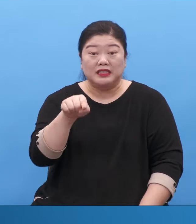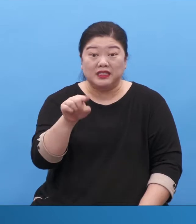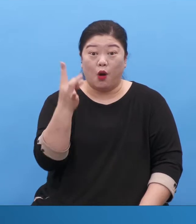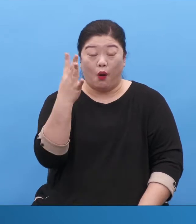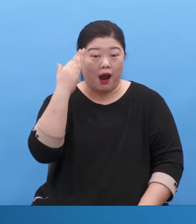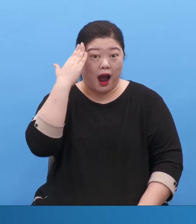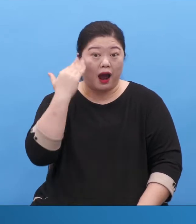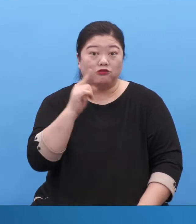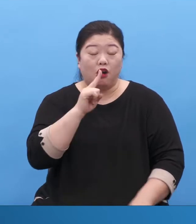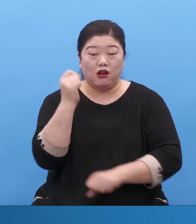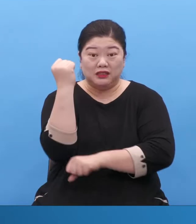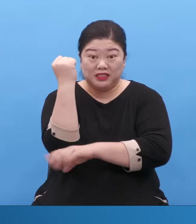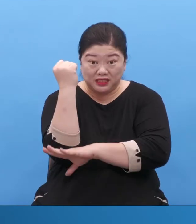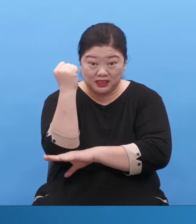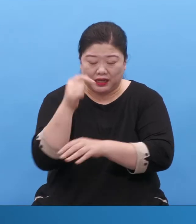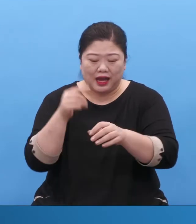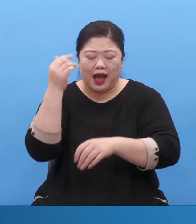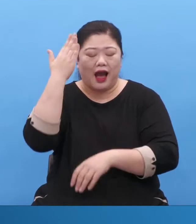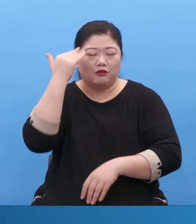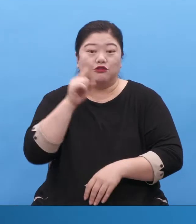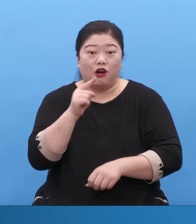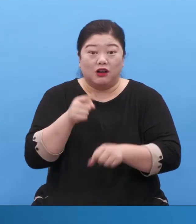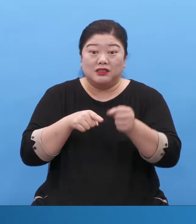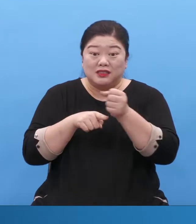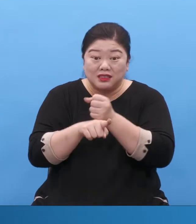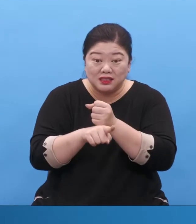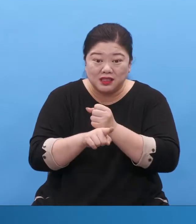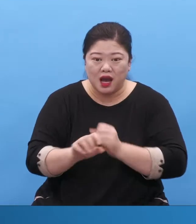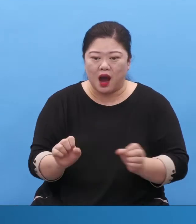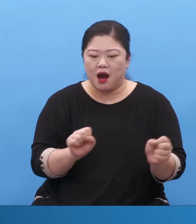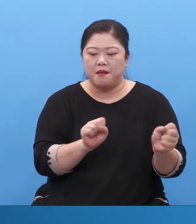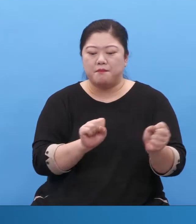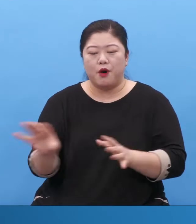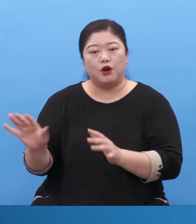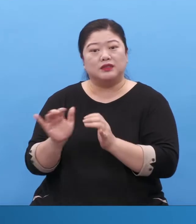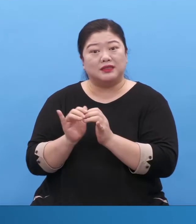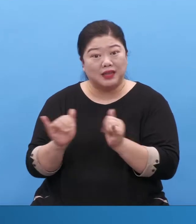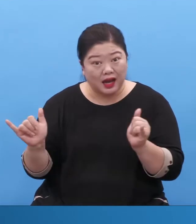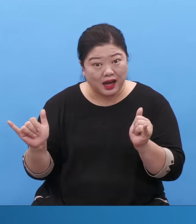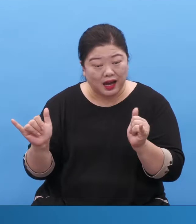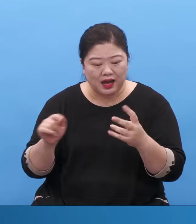버려진 자 남은 자 뜻을 두 개나 같이 갖고 있어요.